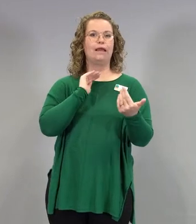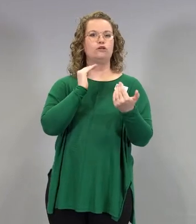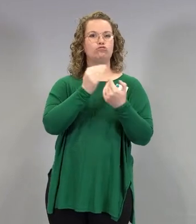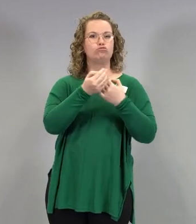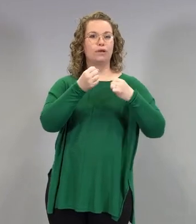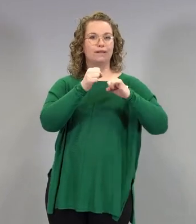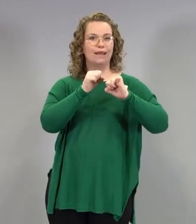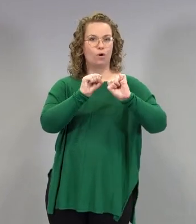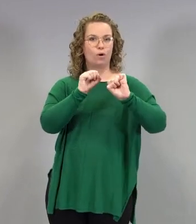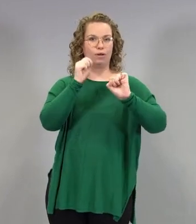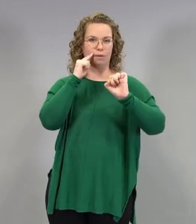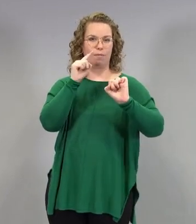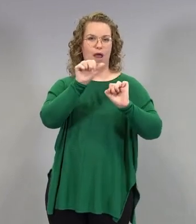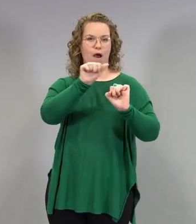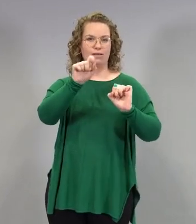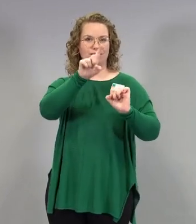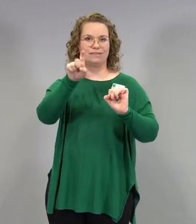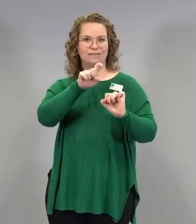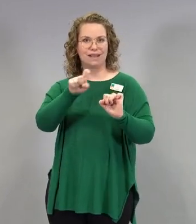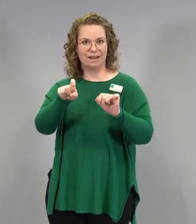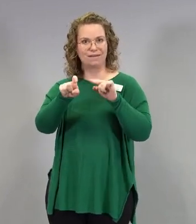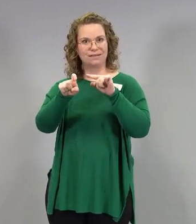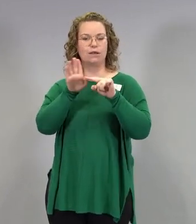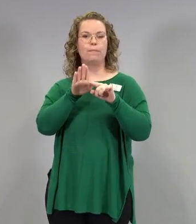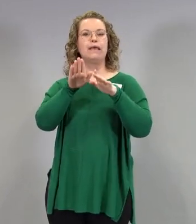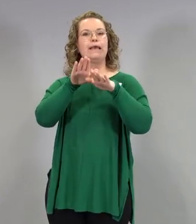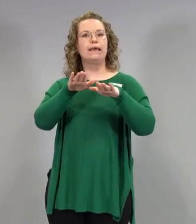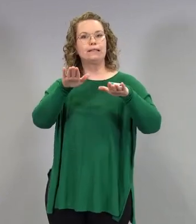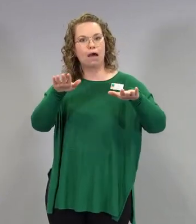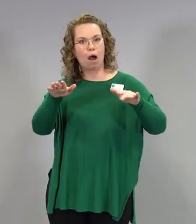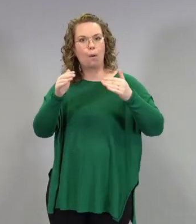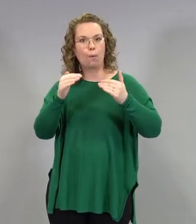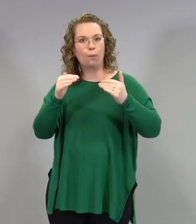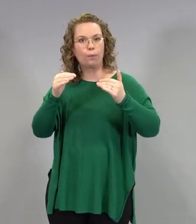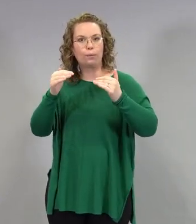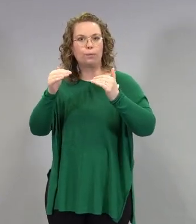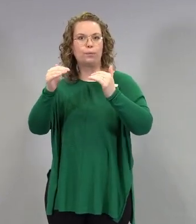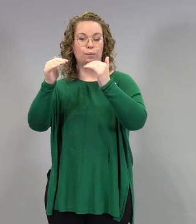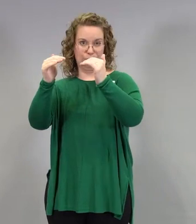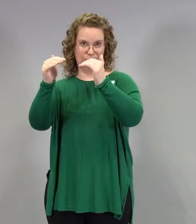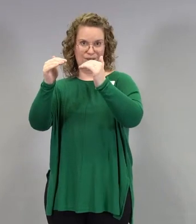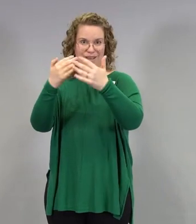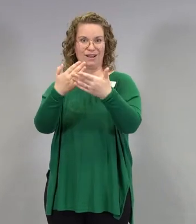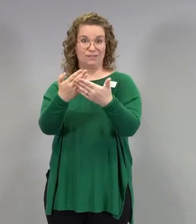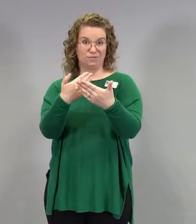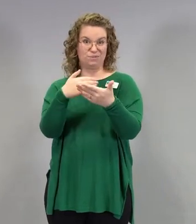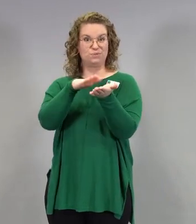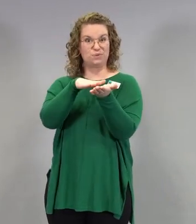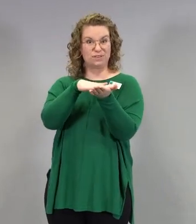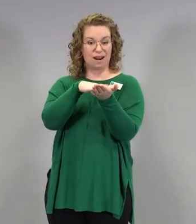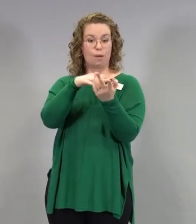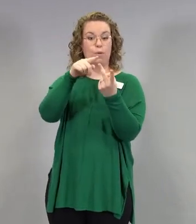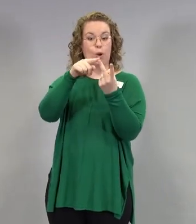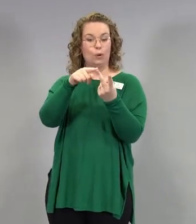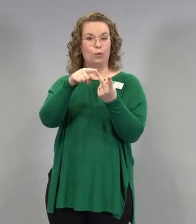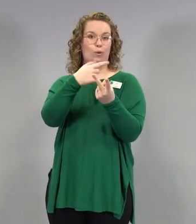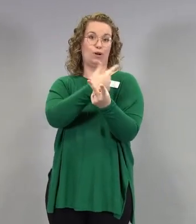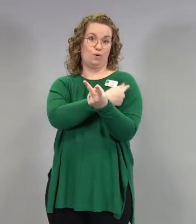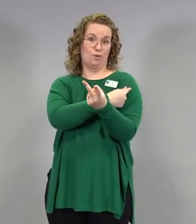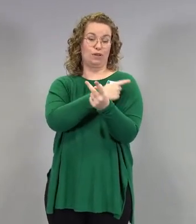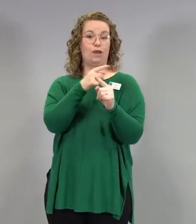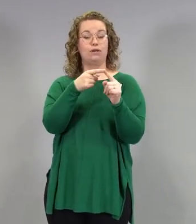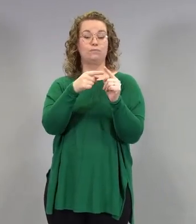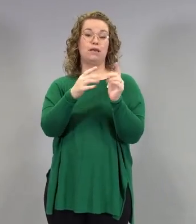hitaammin, ja siinähän se toisen annoksen suositus on sitten sieltä vasta neljästä viikosta eteenpäin sinne kahteentoista